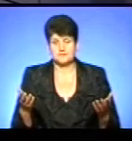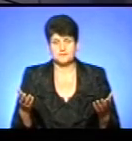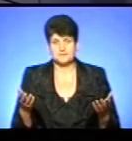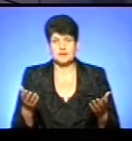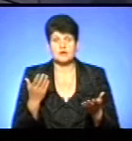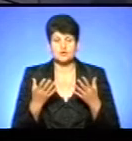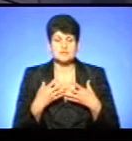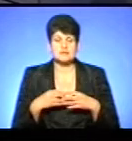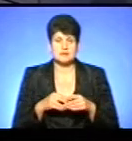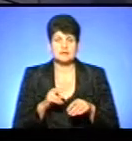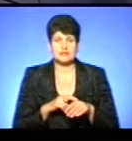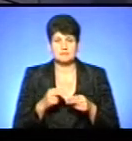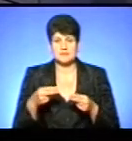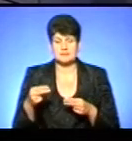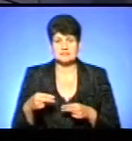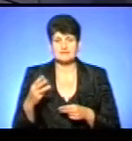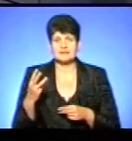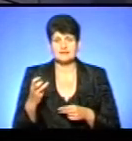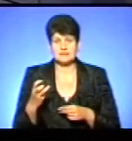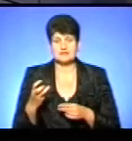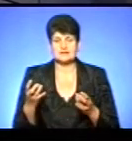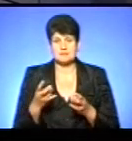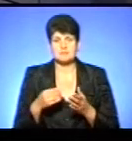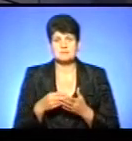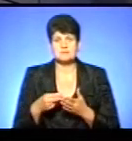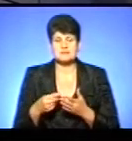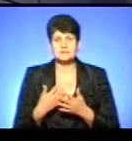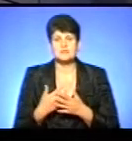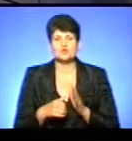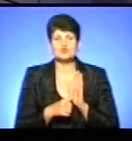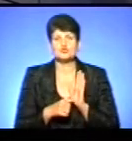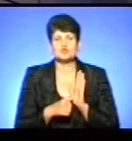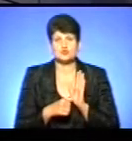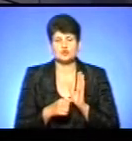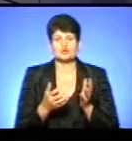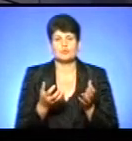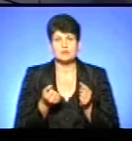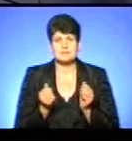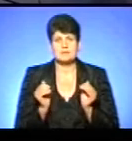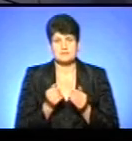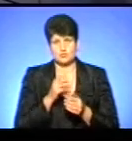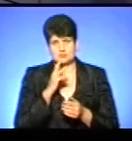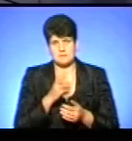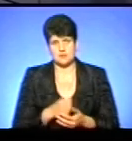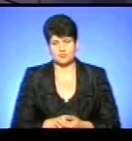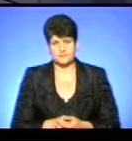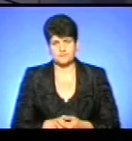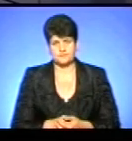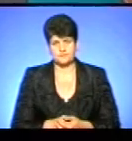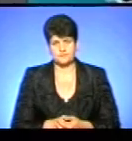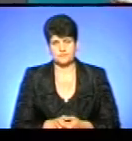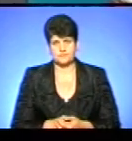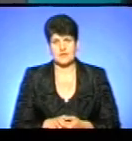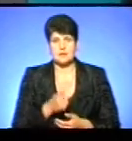якщо сімейний лікар підписав 300, треба підписати мінімум 600 декларацій для того, щоб отримати мінімальну заробітну плату. Ще таке.